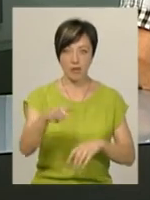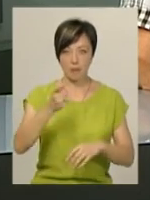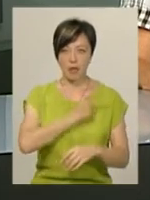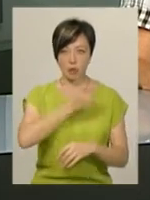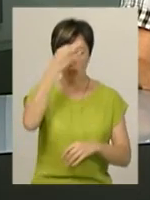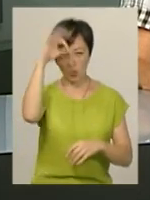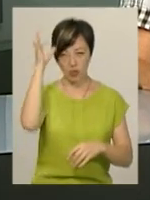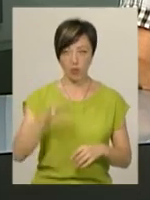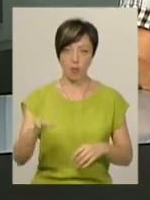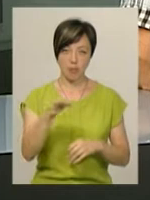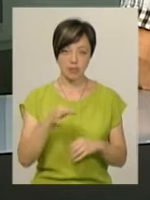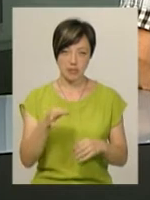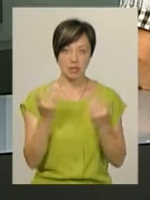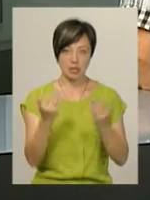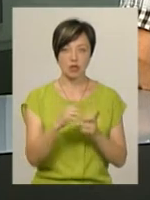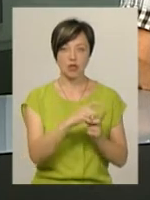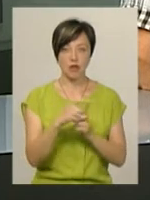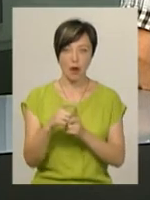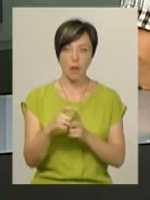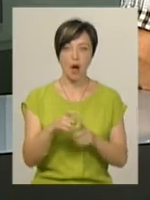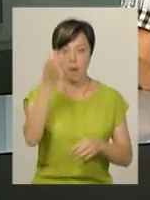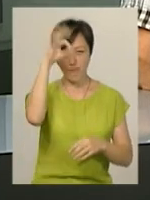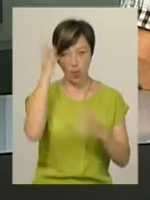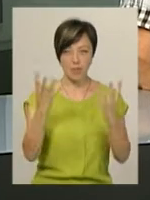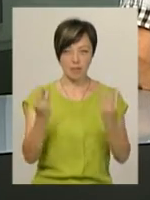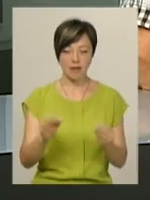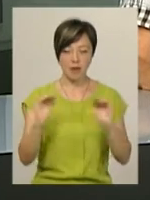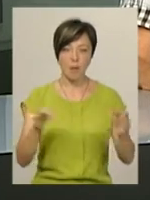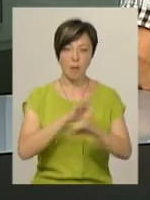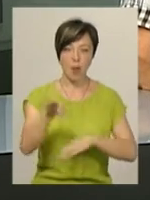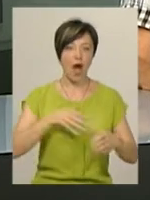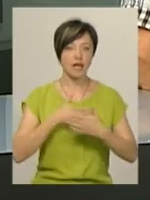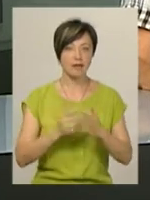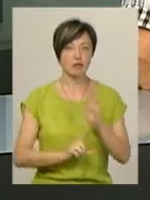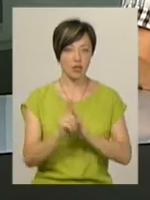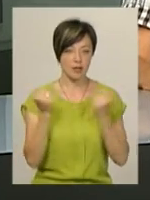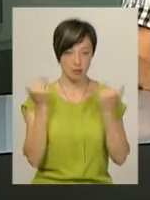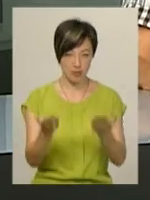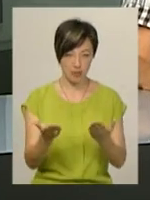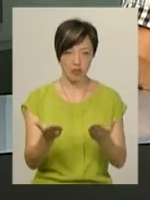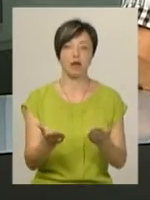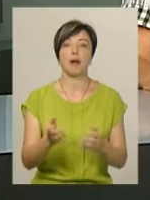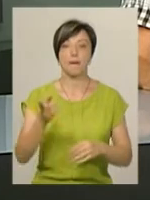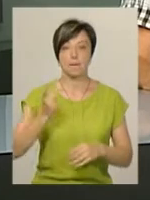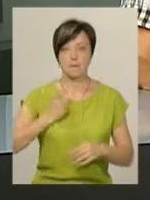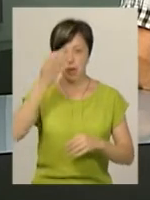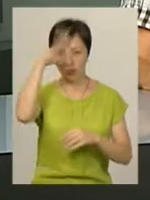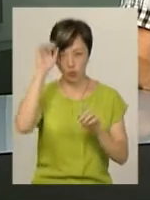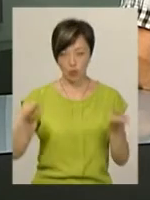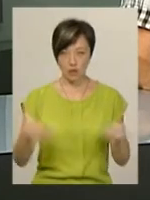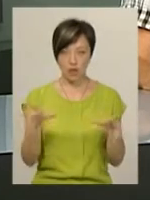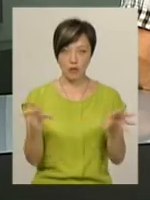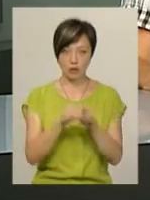області Анна Стримбіцька. За її словами, «Поліс Дей» пройде у рамках проєкту «Активність починається з тебе», який патрульні організовують